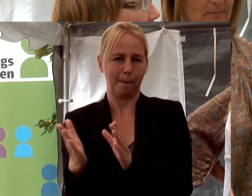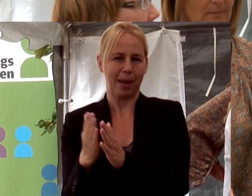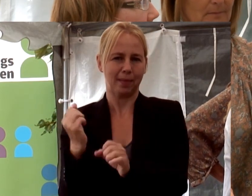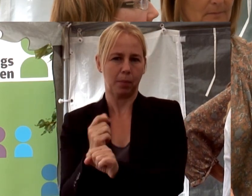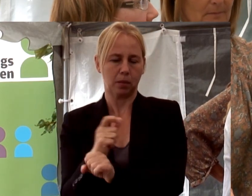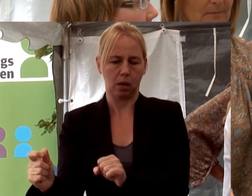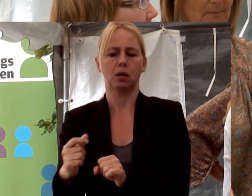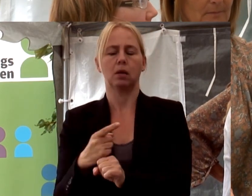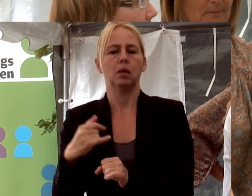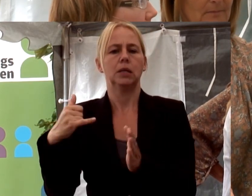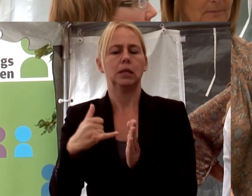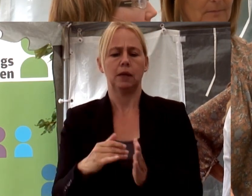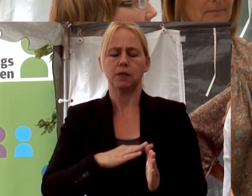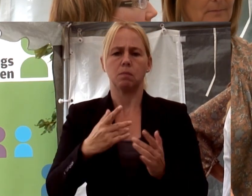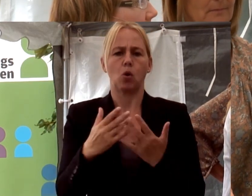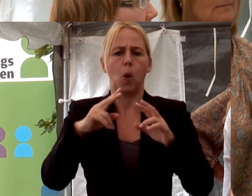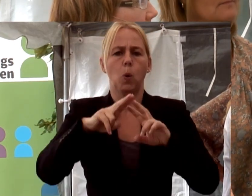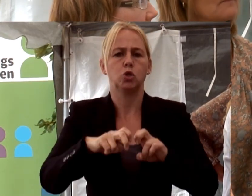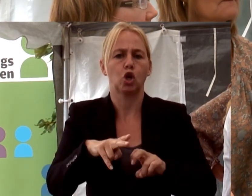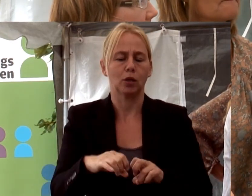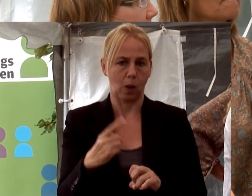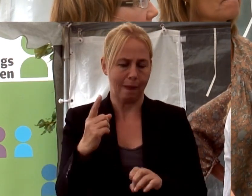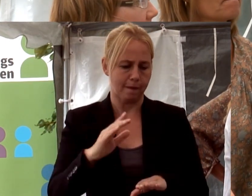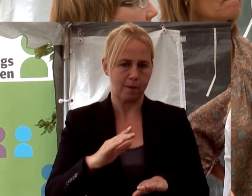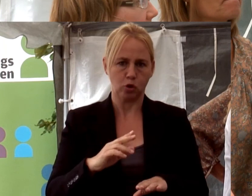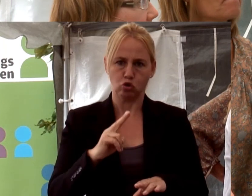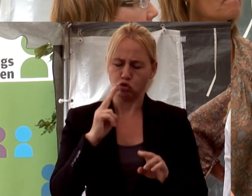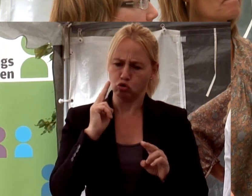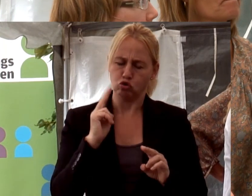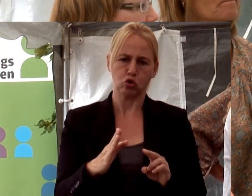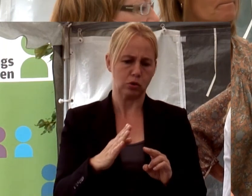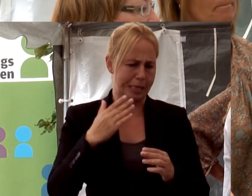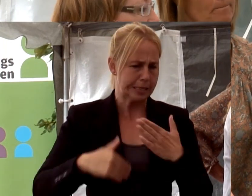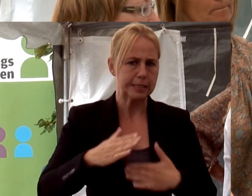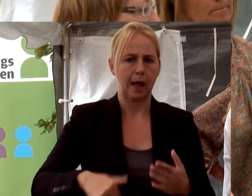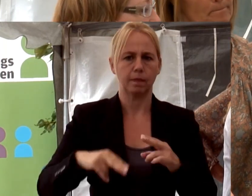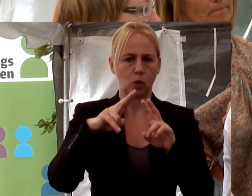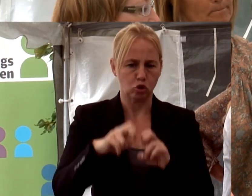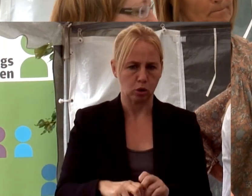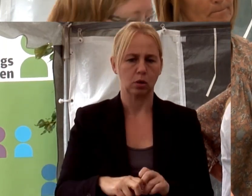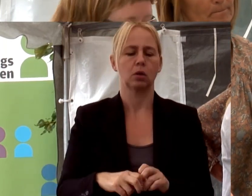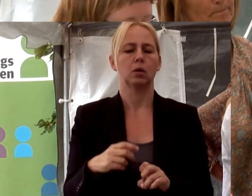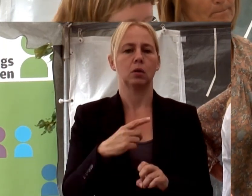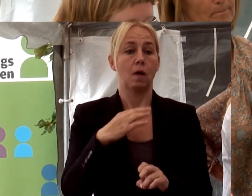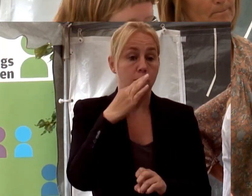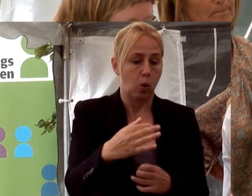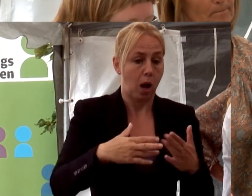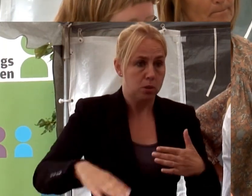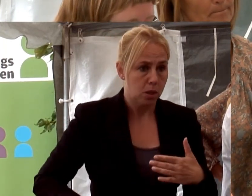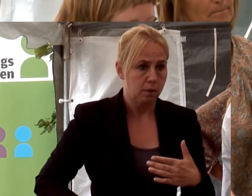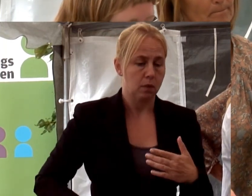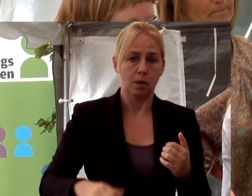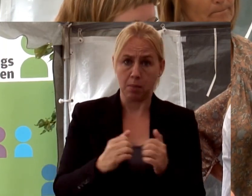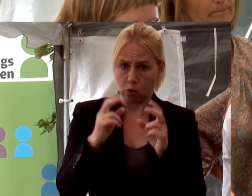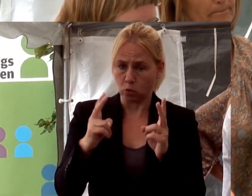mängder av undersökningar. En som är riktigt färsk, som är superintressant, det är att man frågar arbetsgivare,